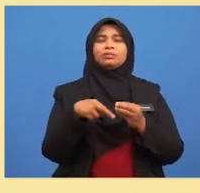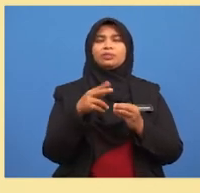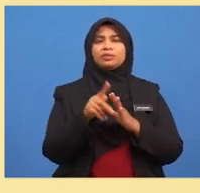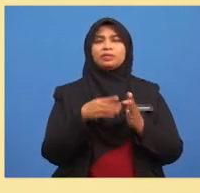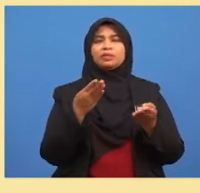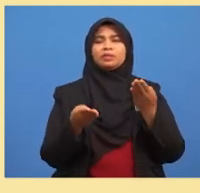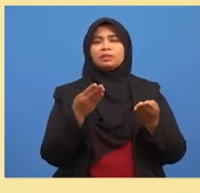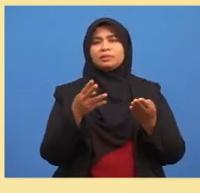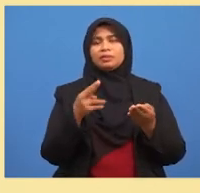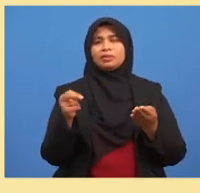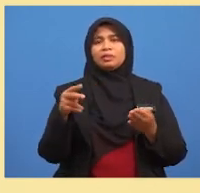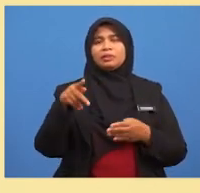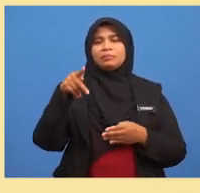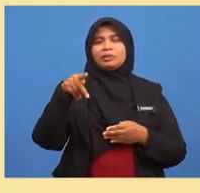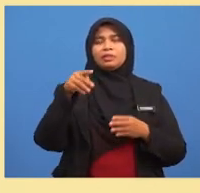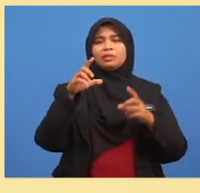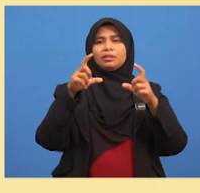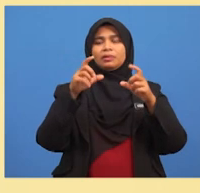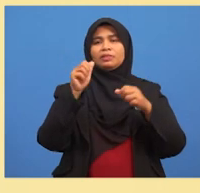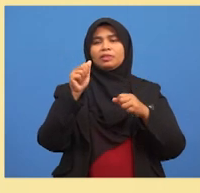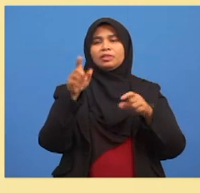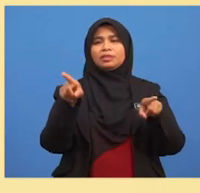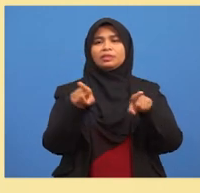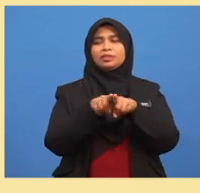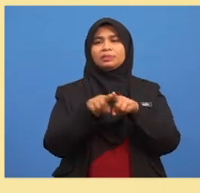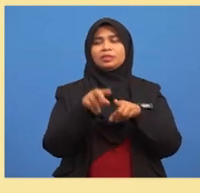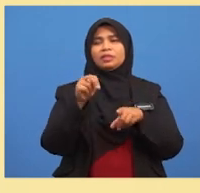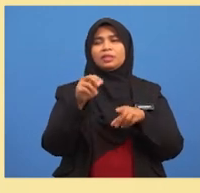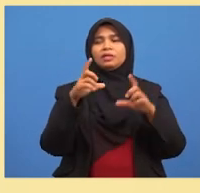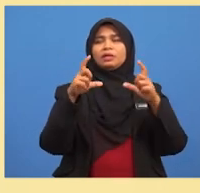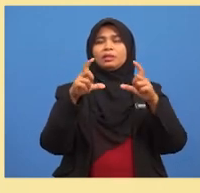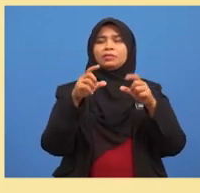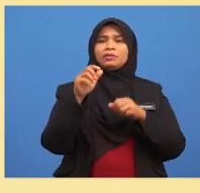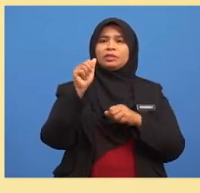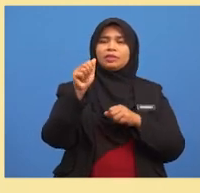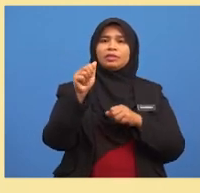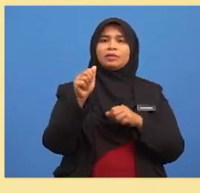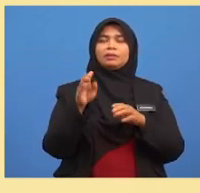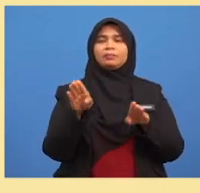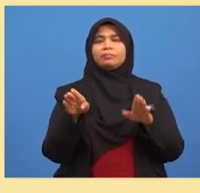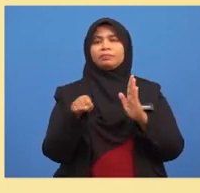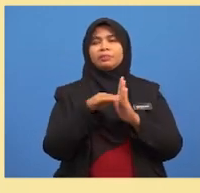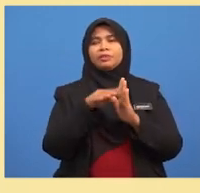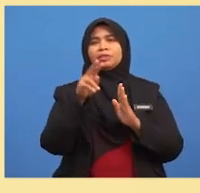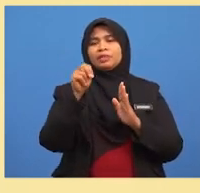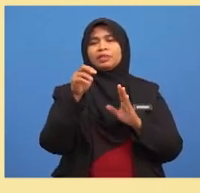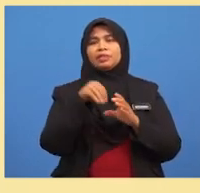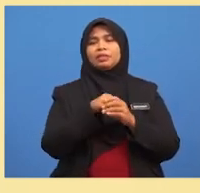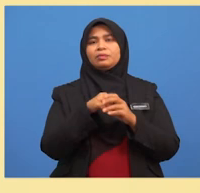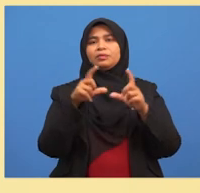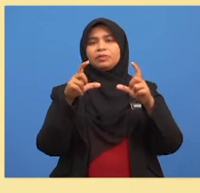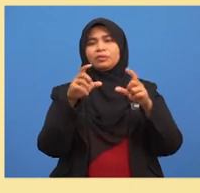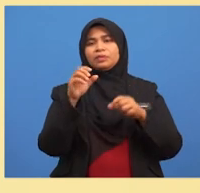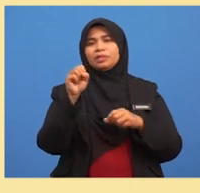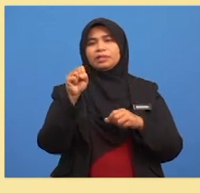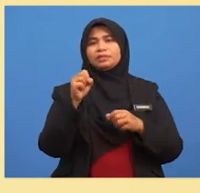P dalam kurungan A sama dengan N dalam kurungan A per N dalam kurungan S